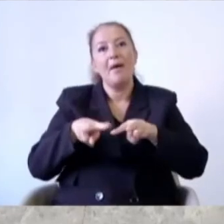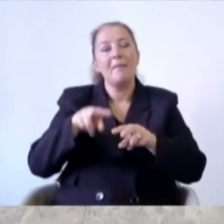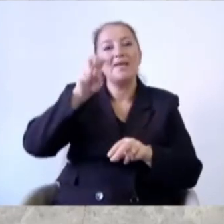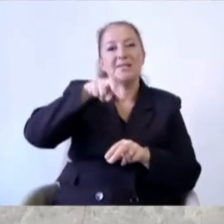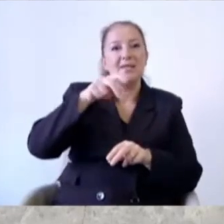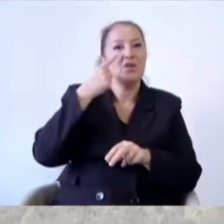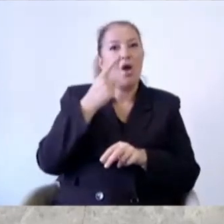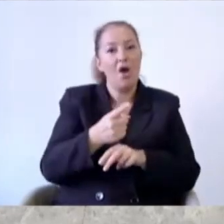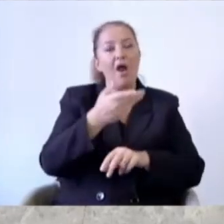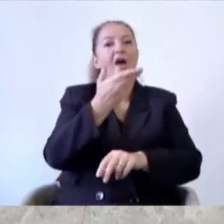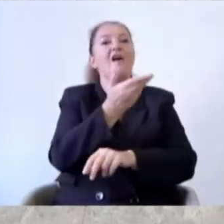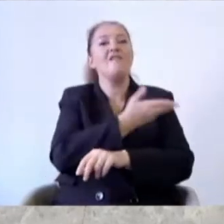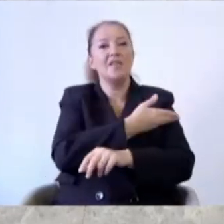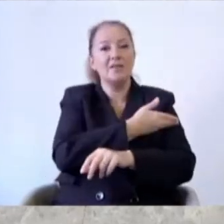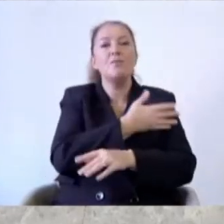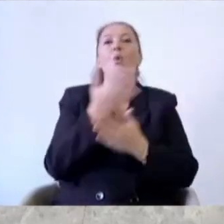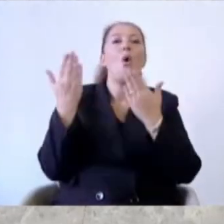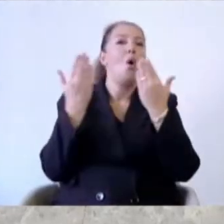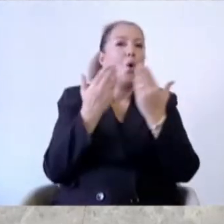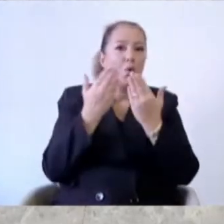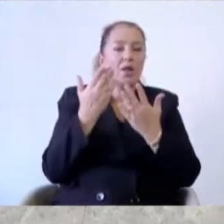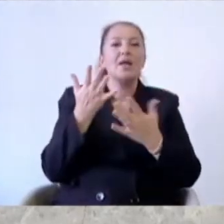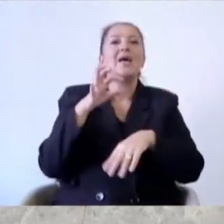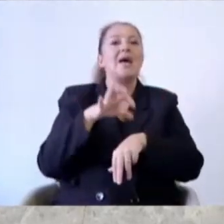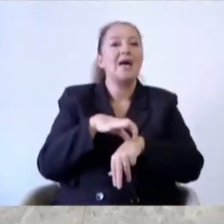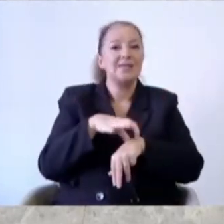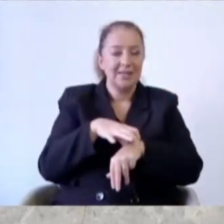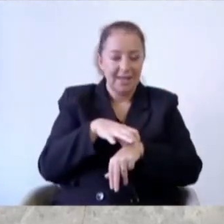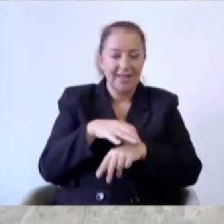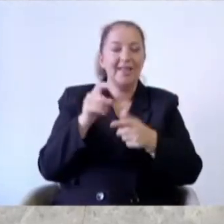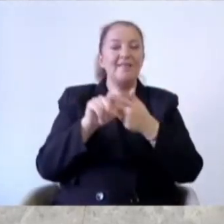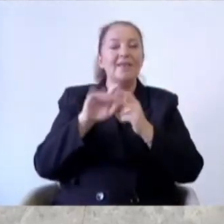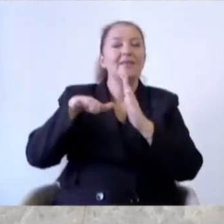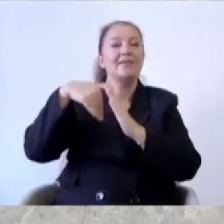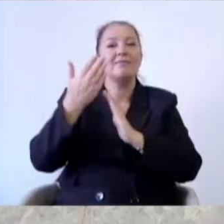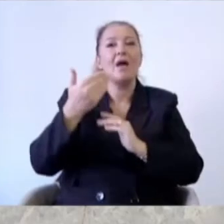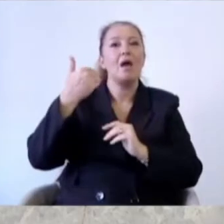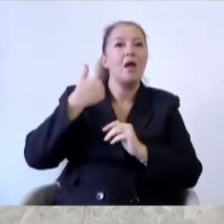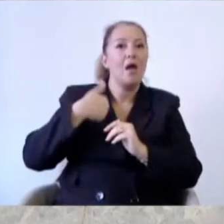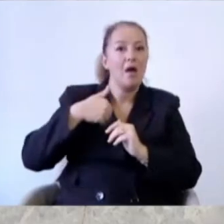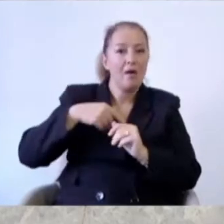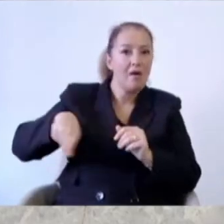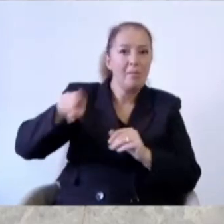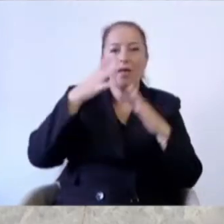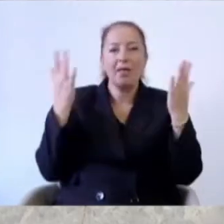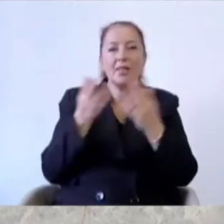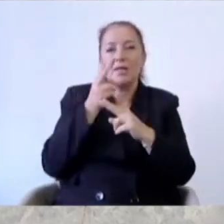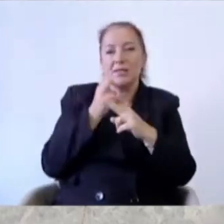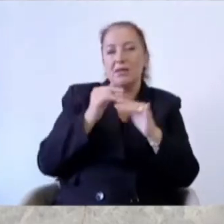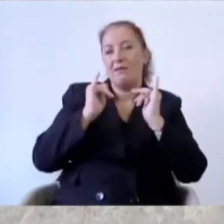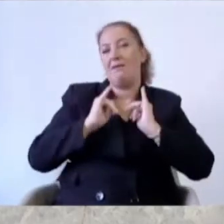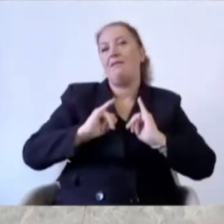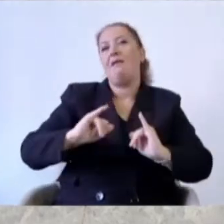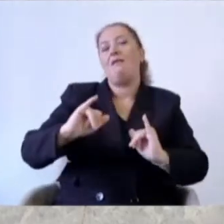ile vatandaşlarımızın okullarına, hastanelere ve diğer kamu kurumlarına daha hızlı ve rahat bir